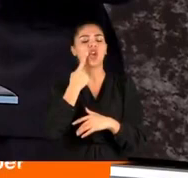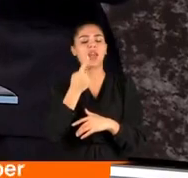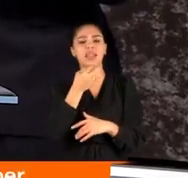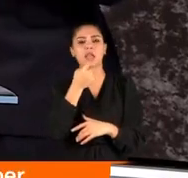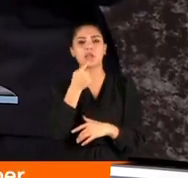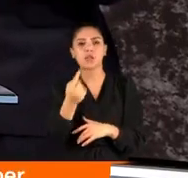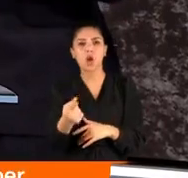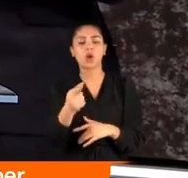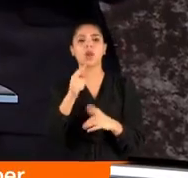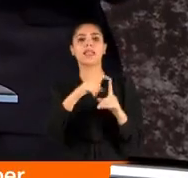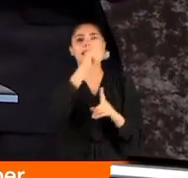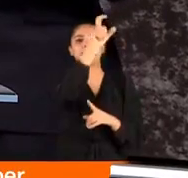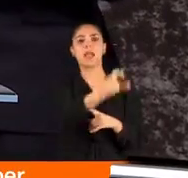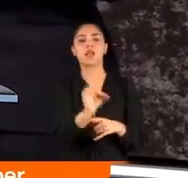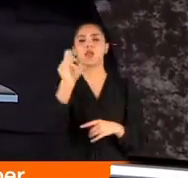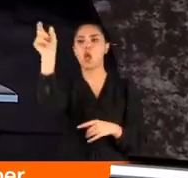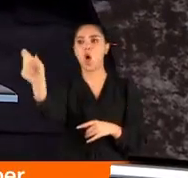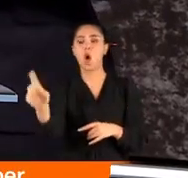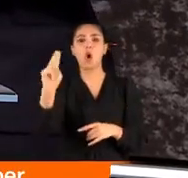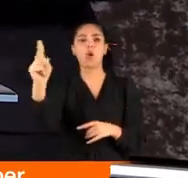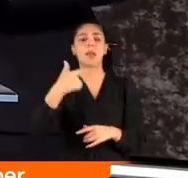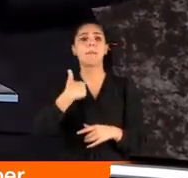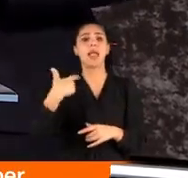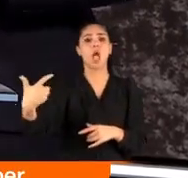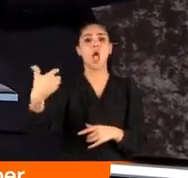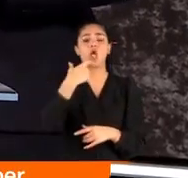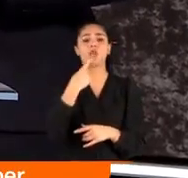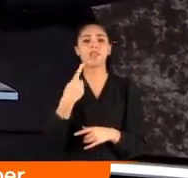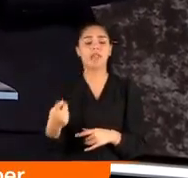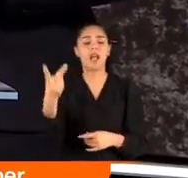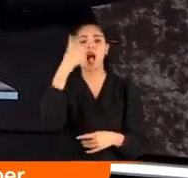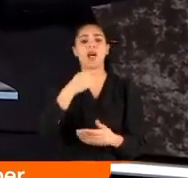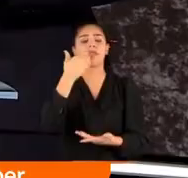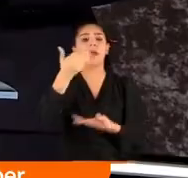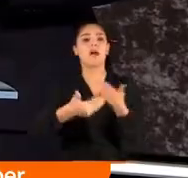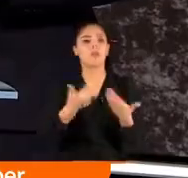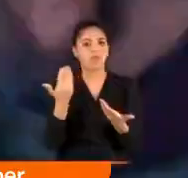söyleyen. Buluksuz'un Ozan beni öldürecek diye ağladığını anlattı.